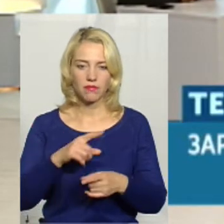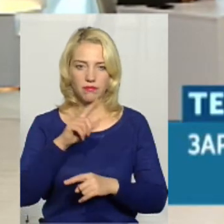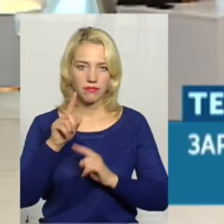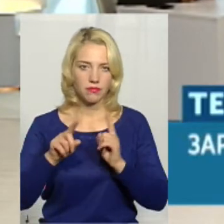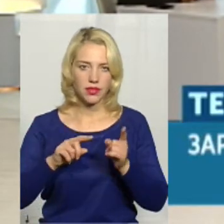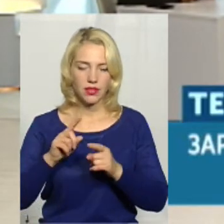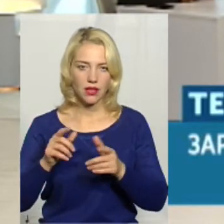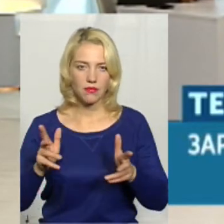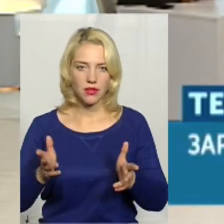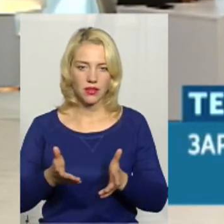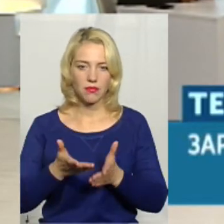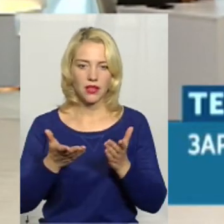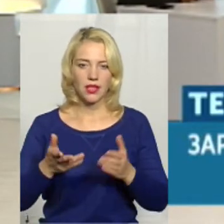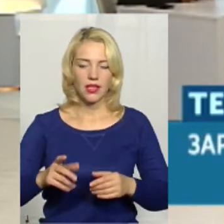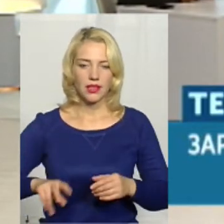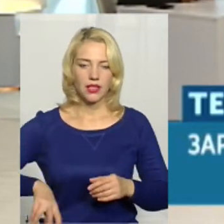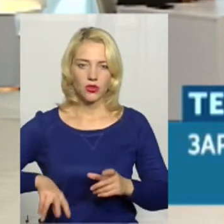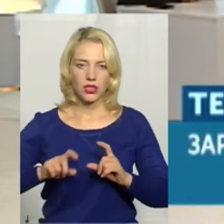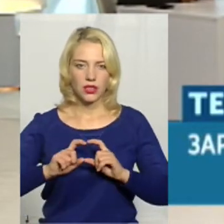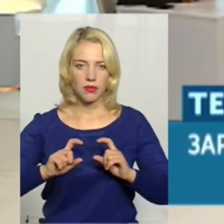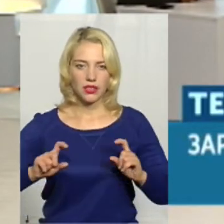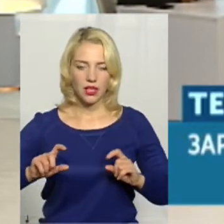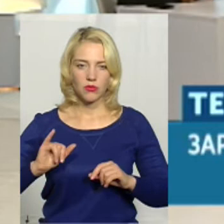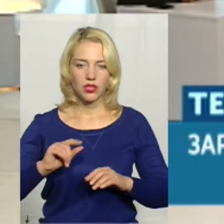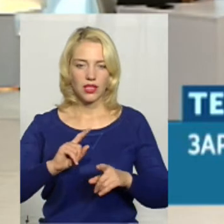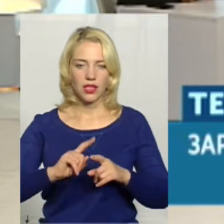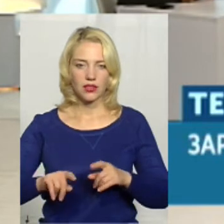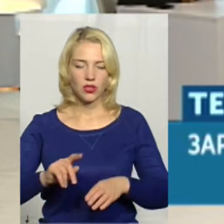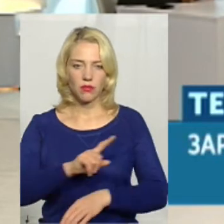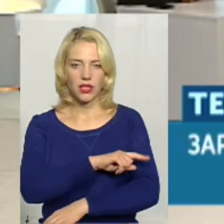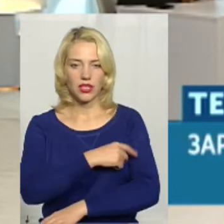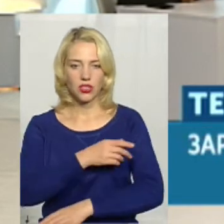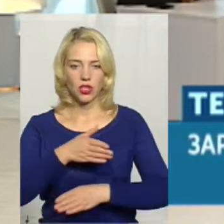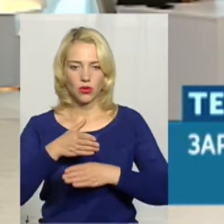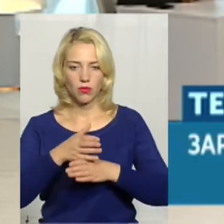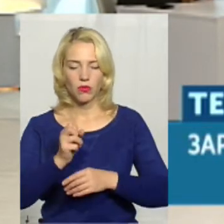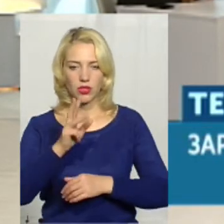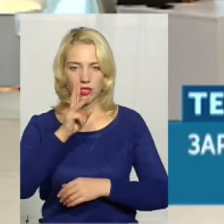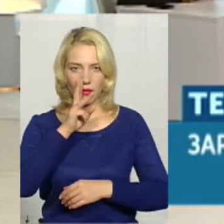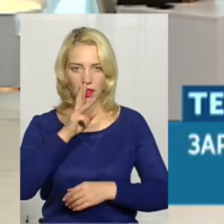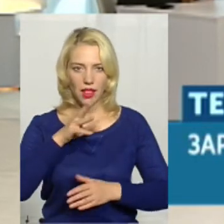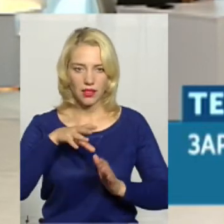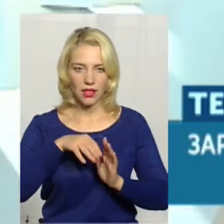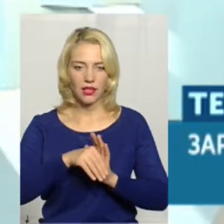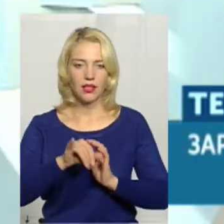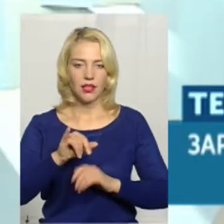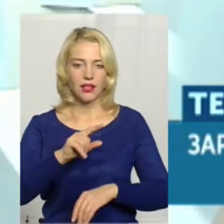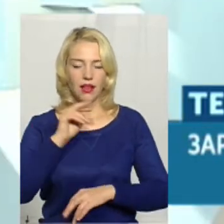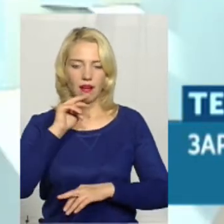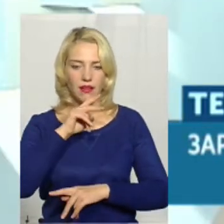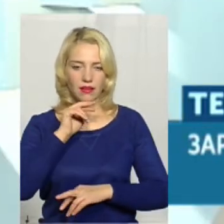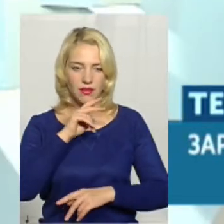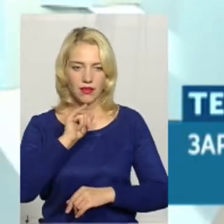які нас турбують директорів департамента. І в тому числі, і екстремедична допомога, і заробітна плата, і ліки,